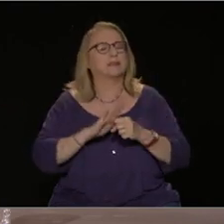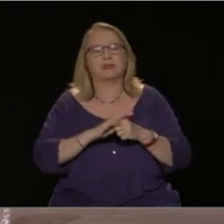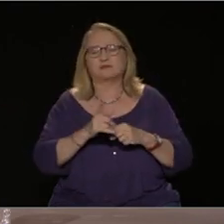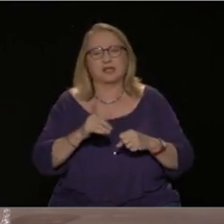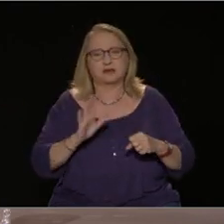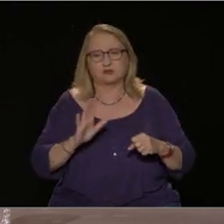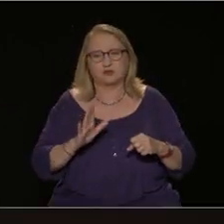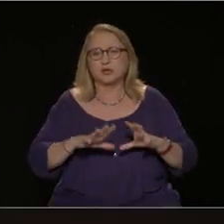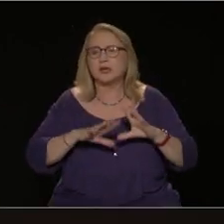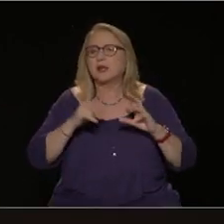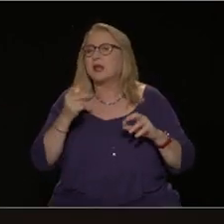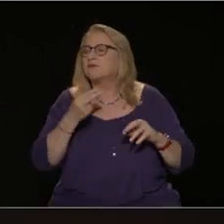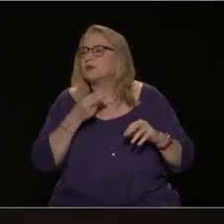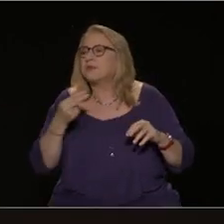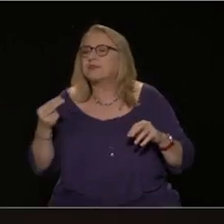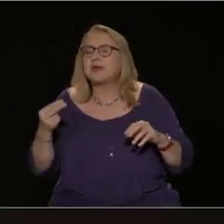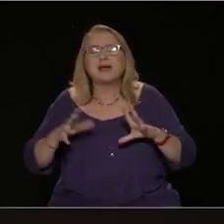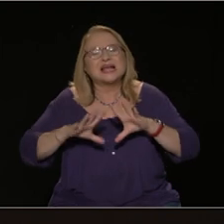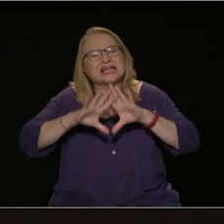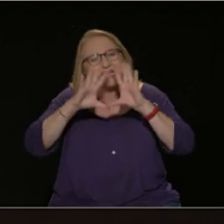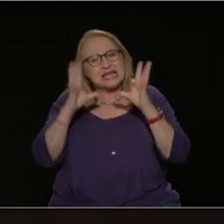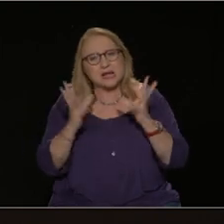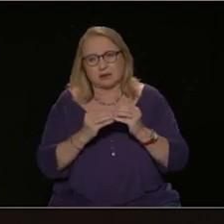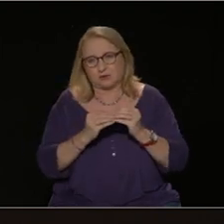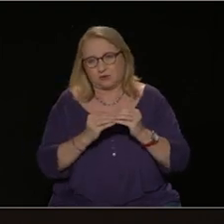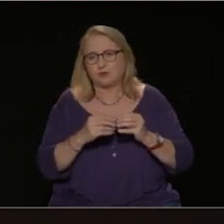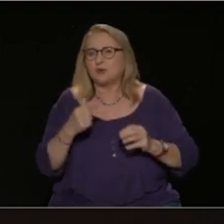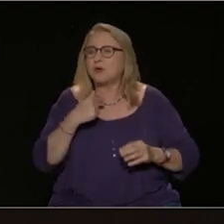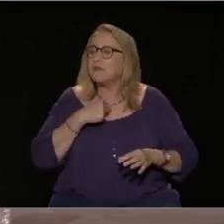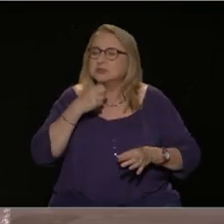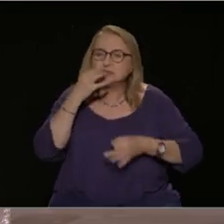πρόβλημα. Εμείς λέμε το εξής.